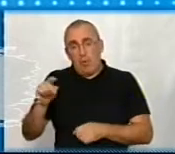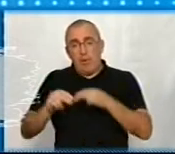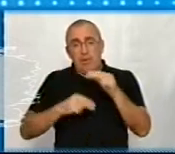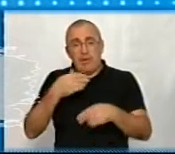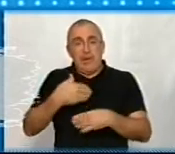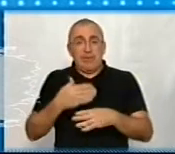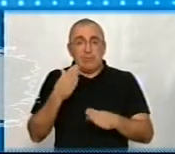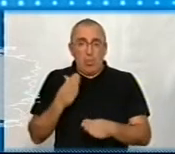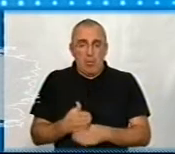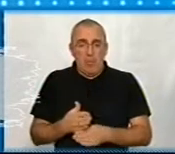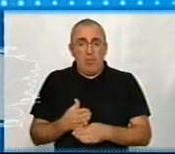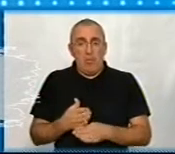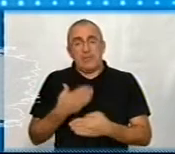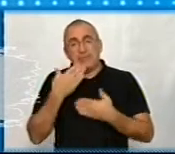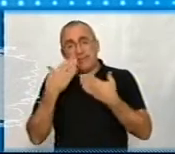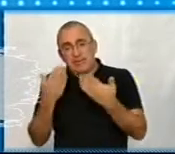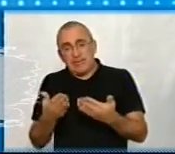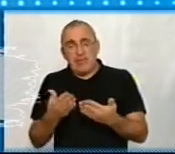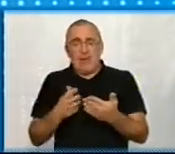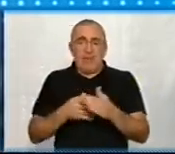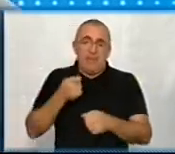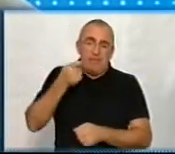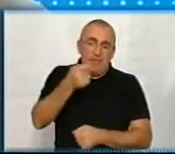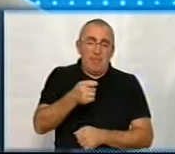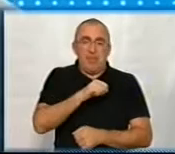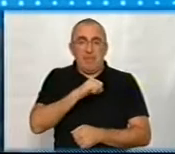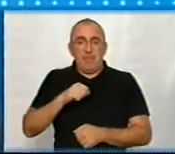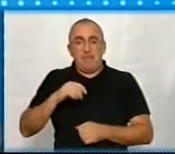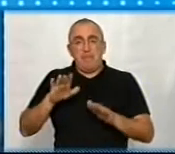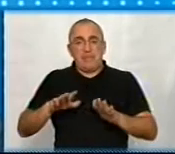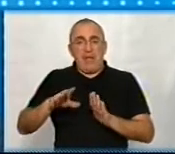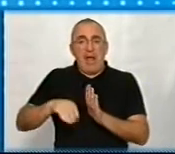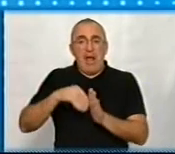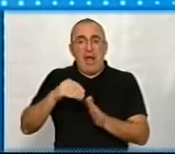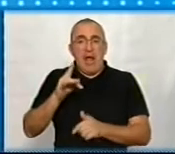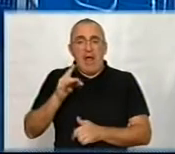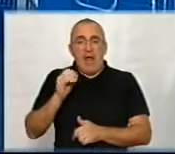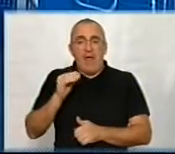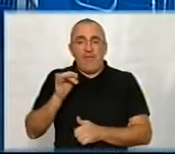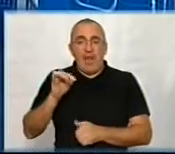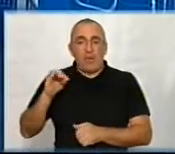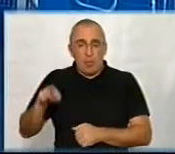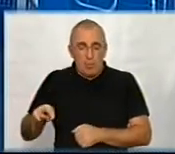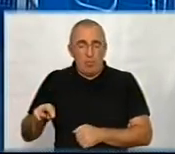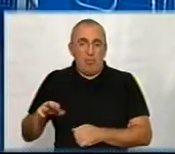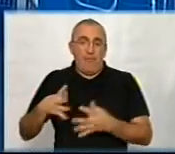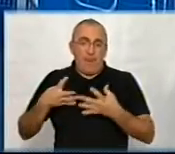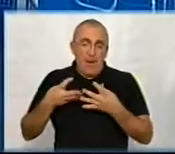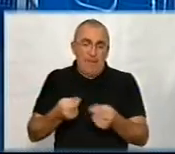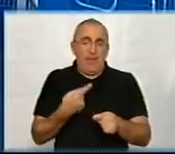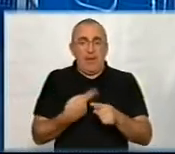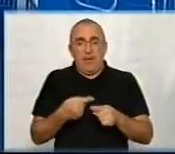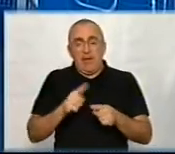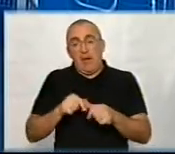інструменти звернень, пітицій, місцевого референдуму, вже чітко виписано, якраз впливати на це.